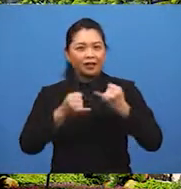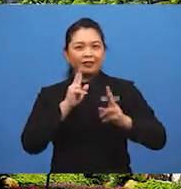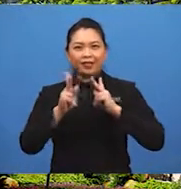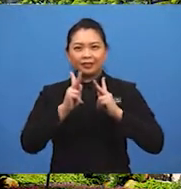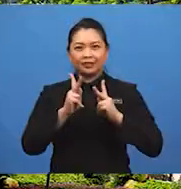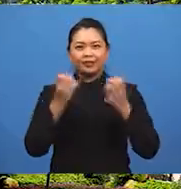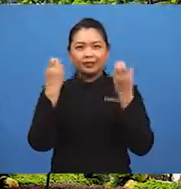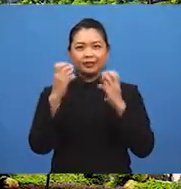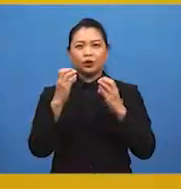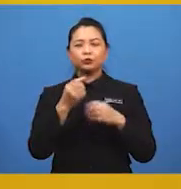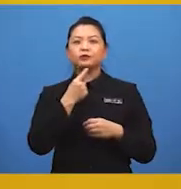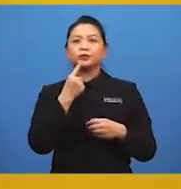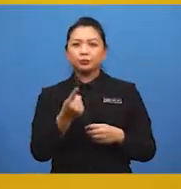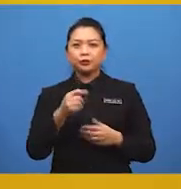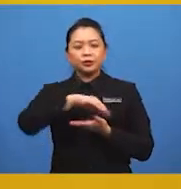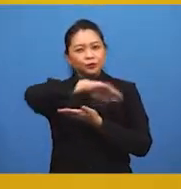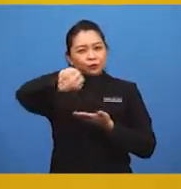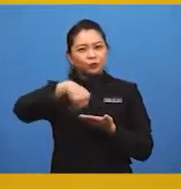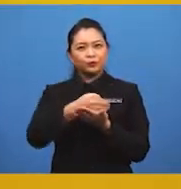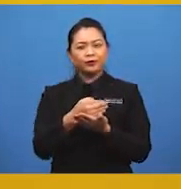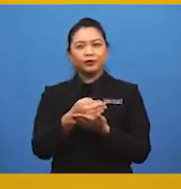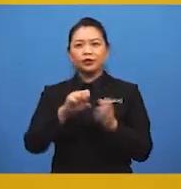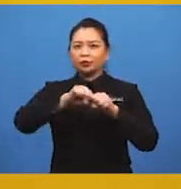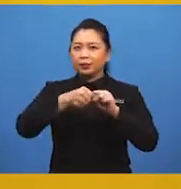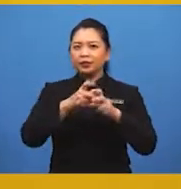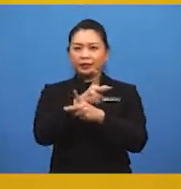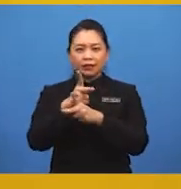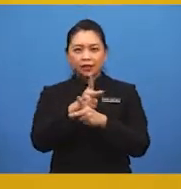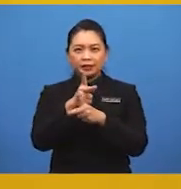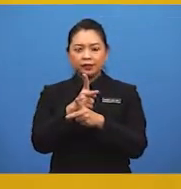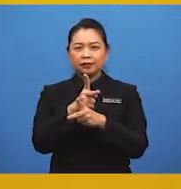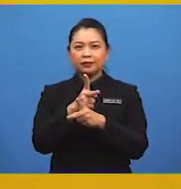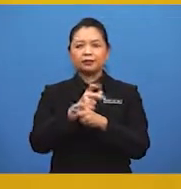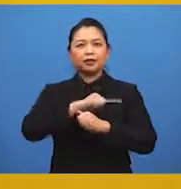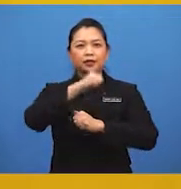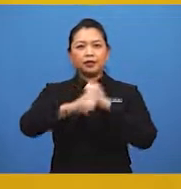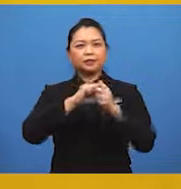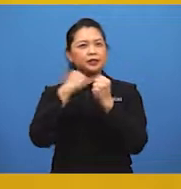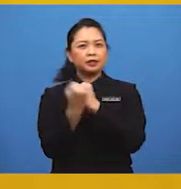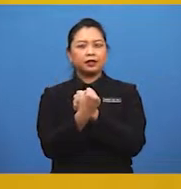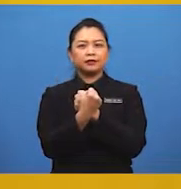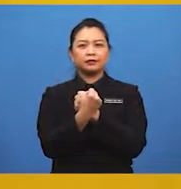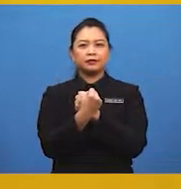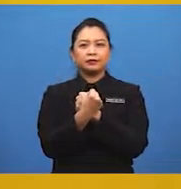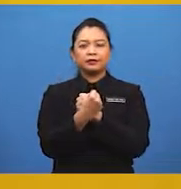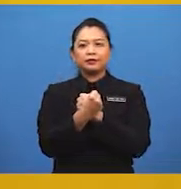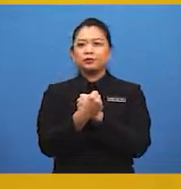Akhir kata, cikgu menyeru kepada semua agar menjaga dan memelihara alam sekitar.